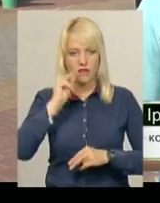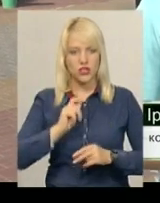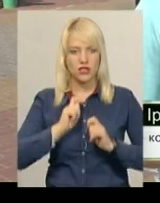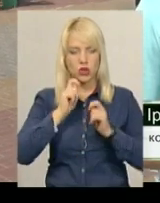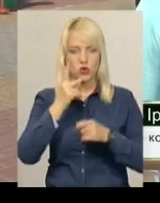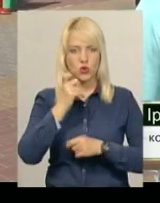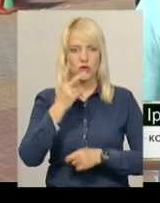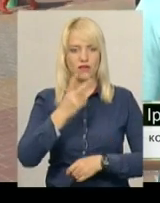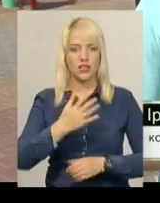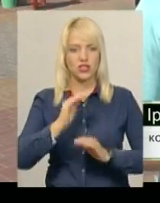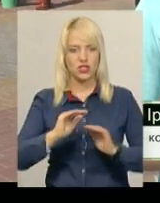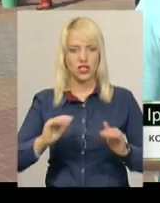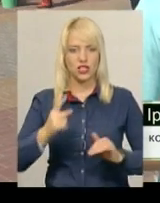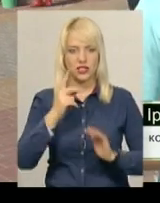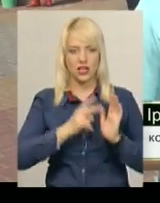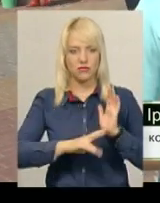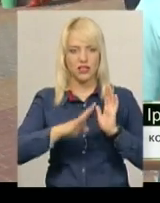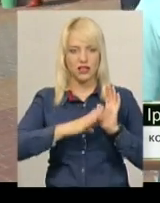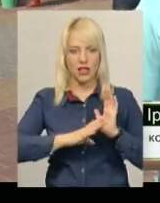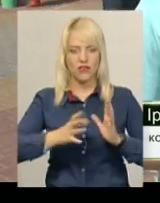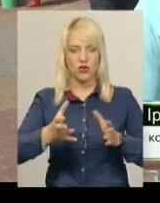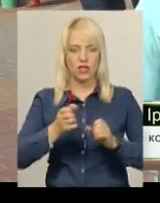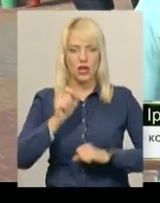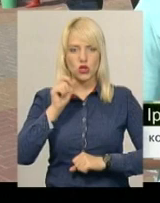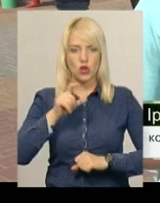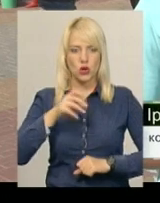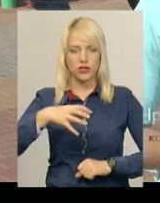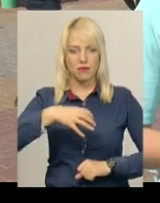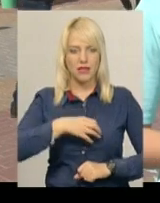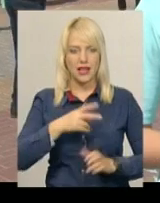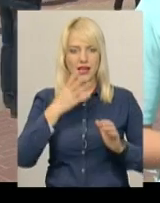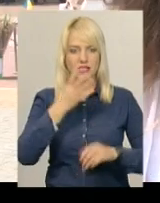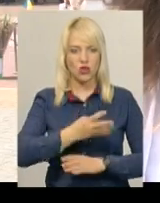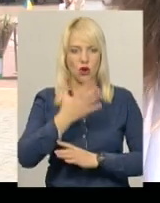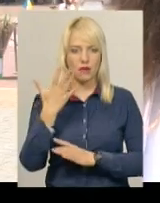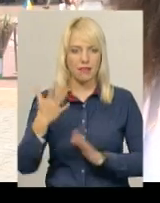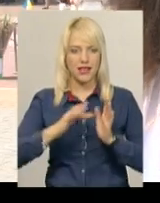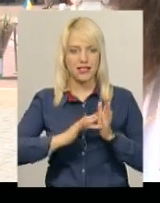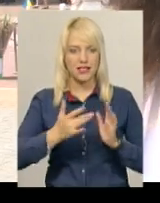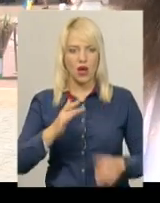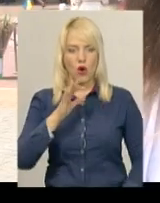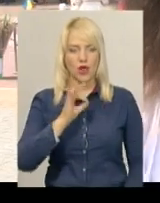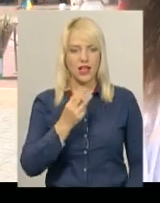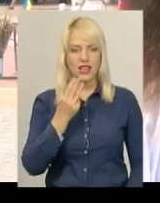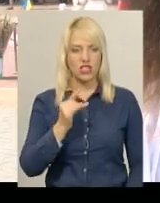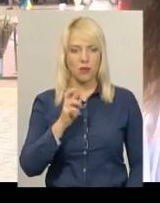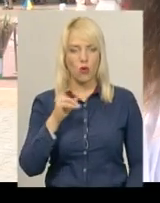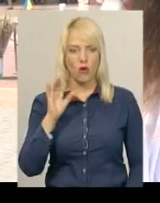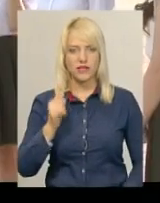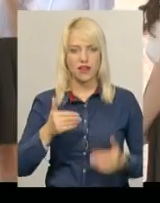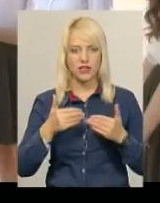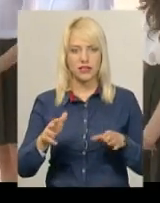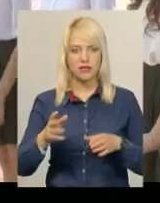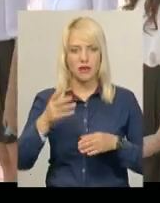випускники. Серед них 79 отримали золоті медалі і 45 – срібні. Олена Шрубковська – випускниця Хмельницької